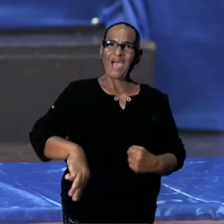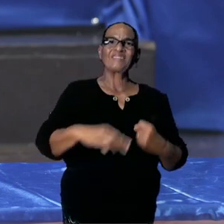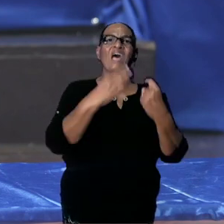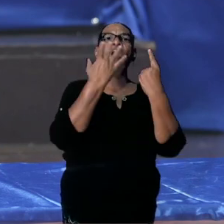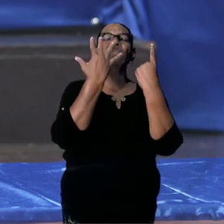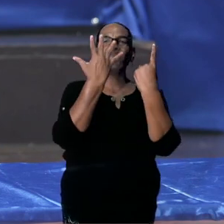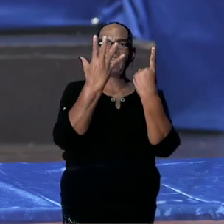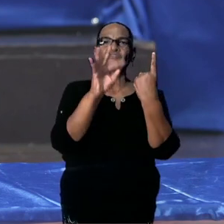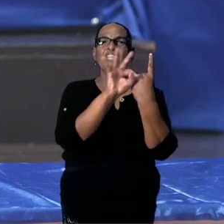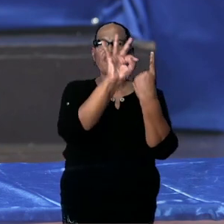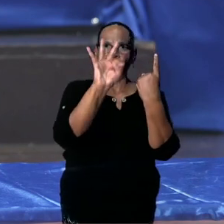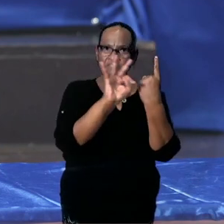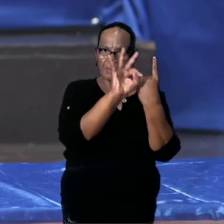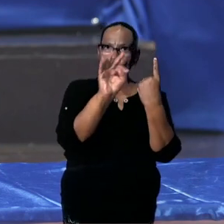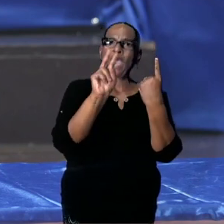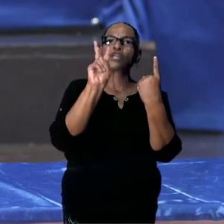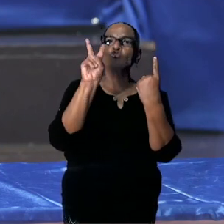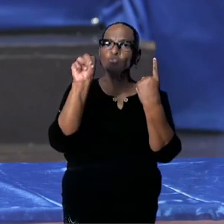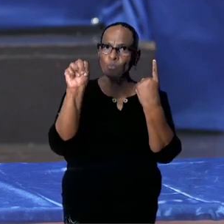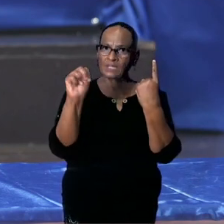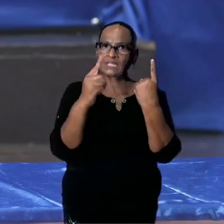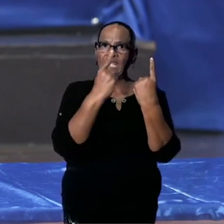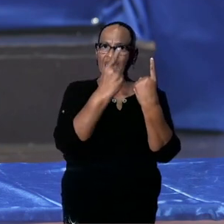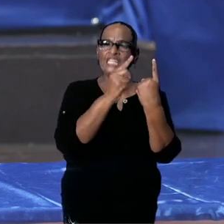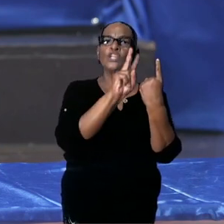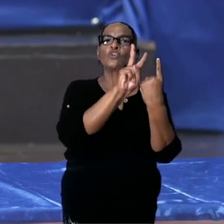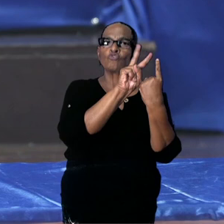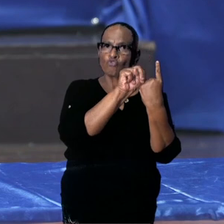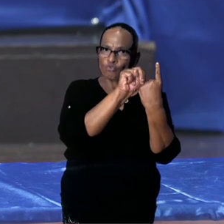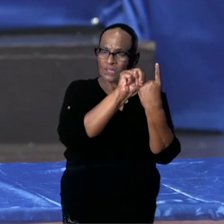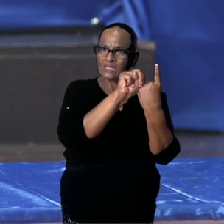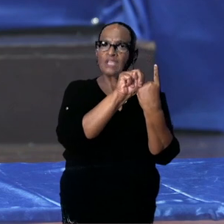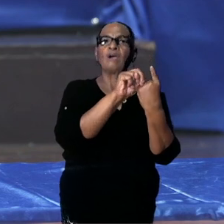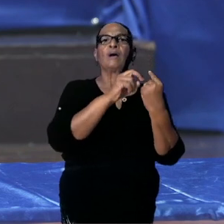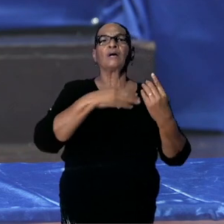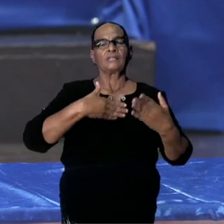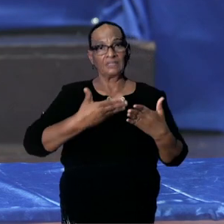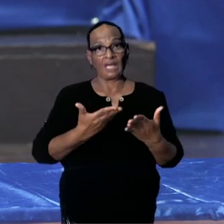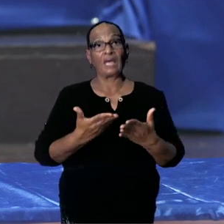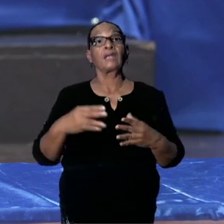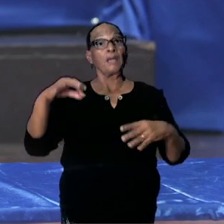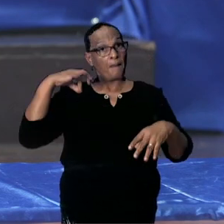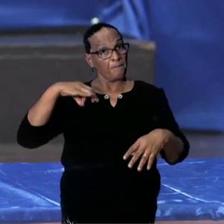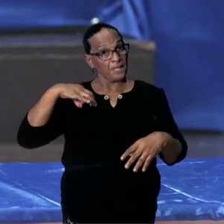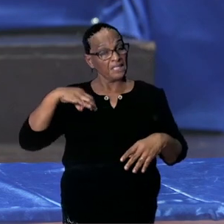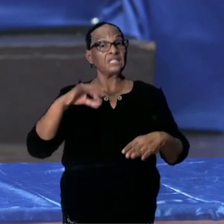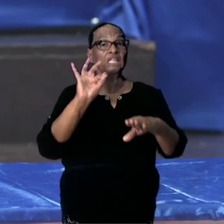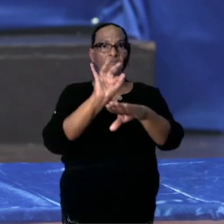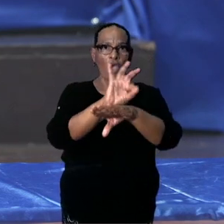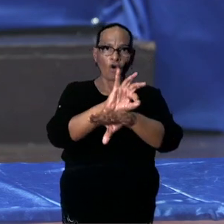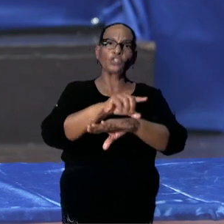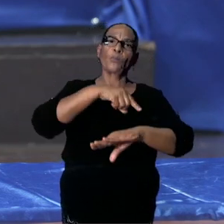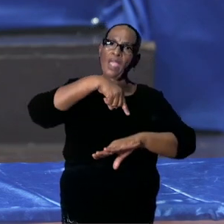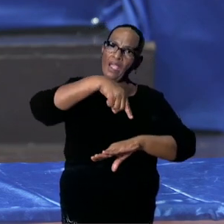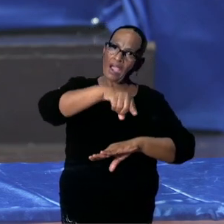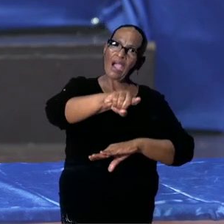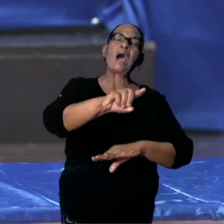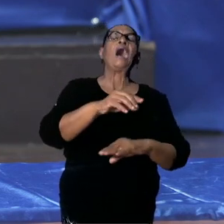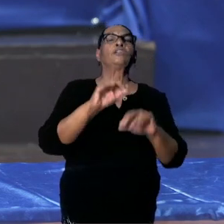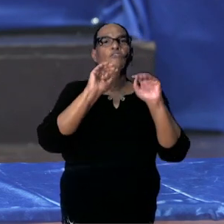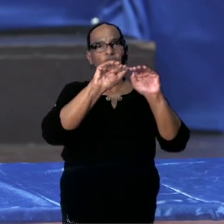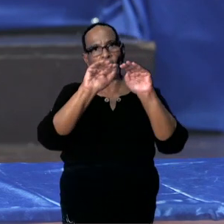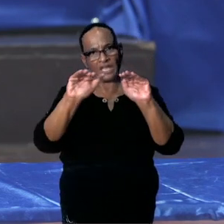en ik verwijs voor de verdere details naar het ministerie van onderwijs die de overige